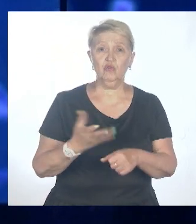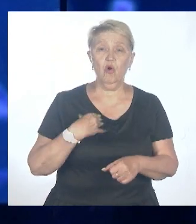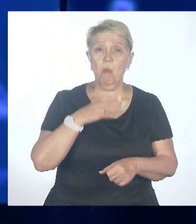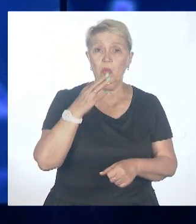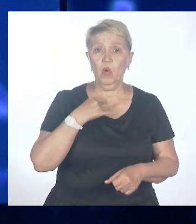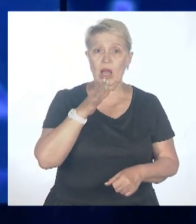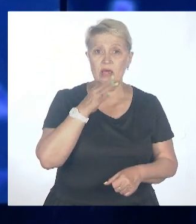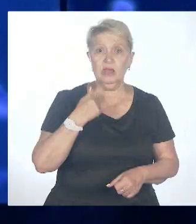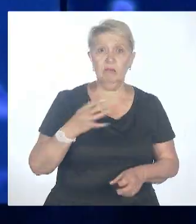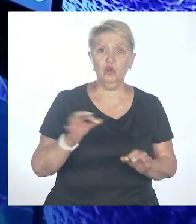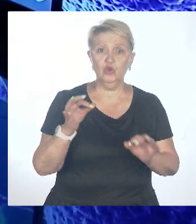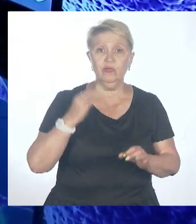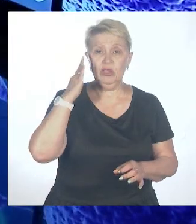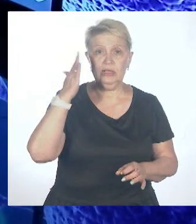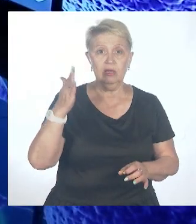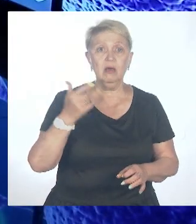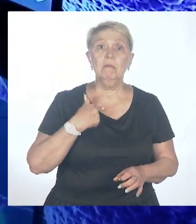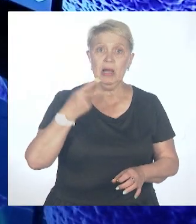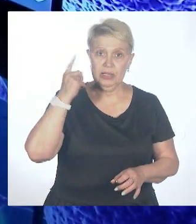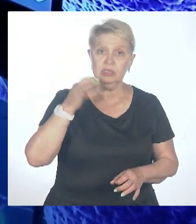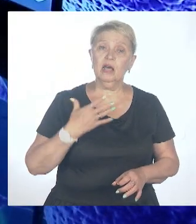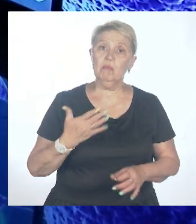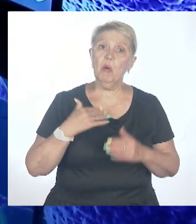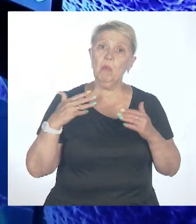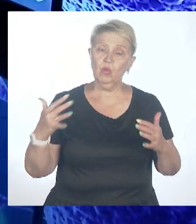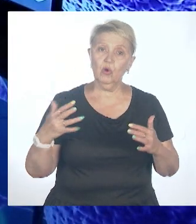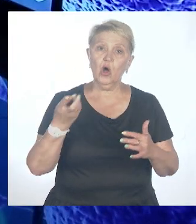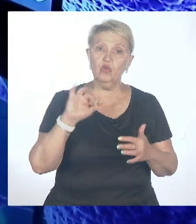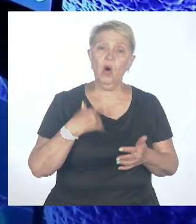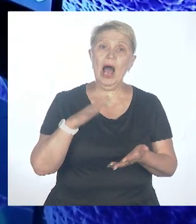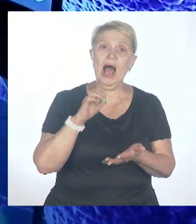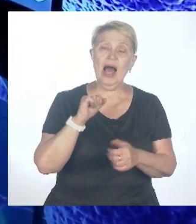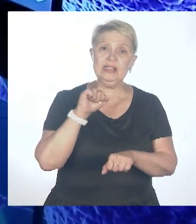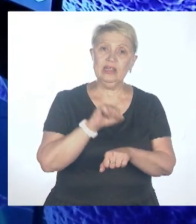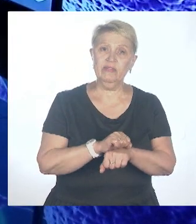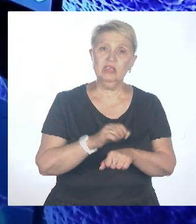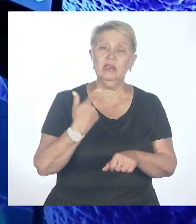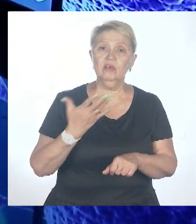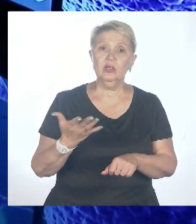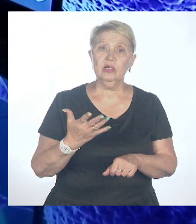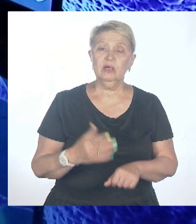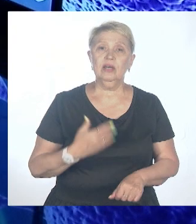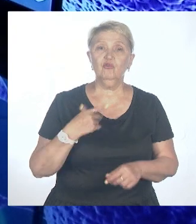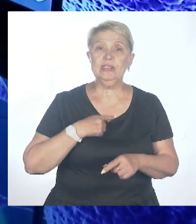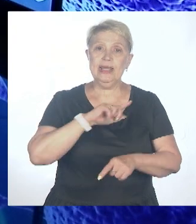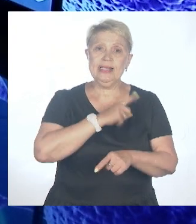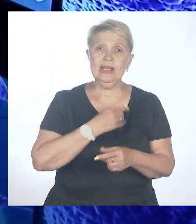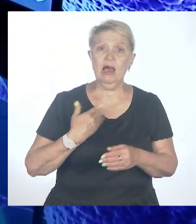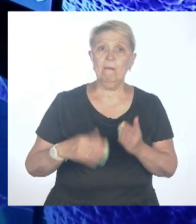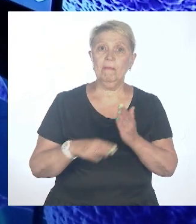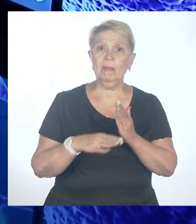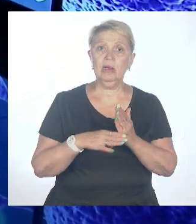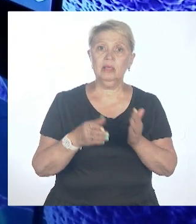знаем. Да нет, мы знаем довольно много. Но остановить, тем не менее... Остановить это нам не сильно помогает, потому что он очень быстро